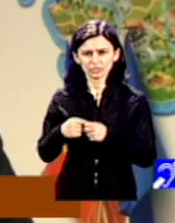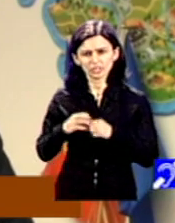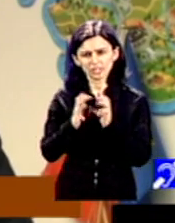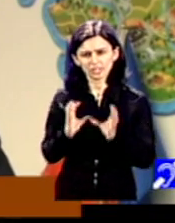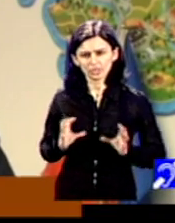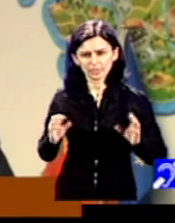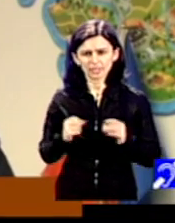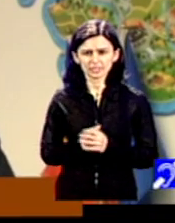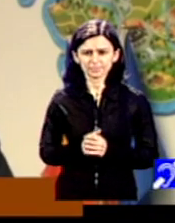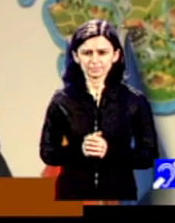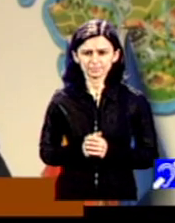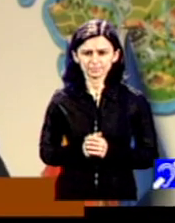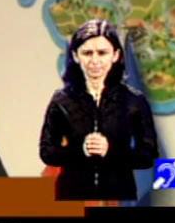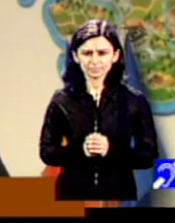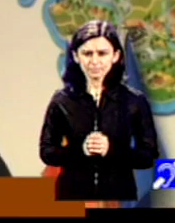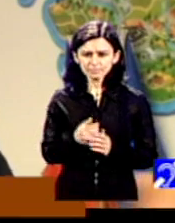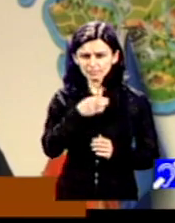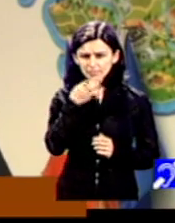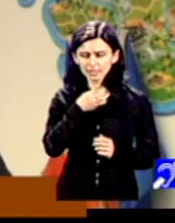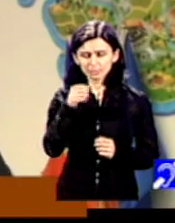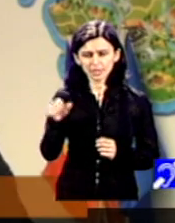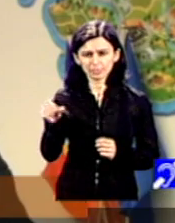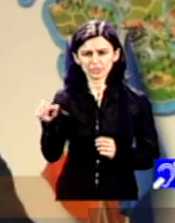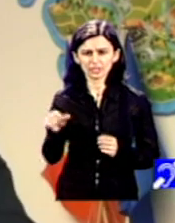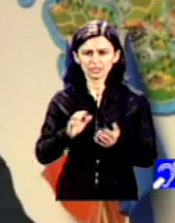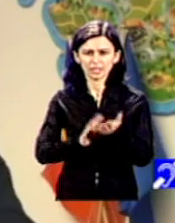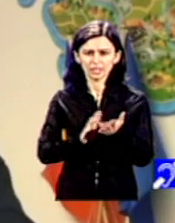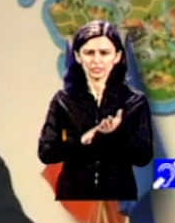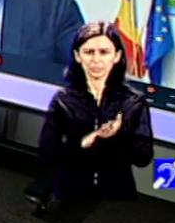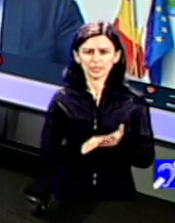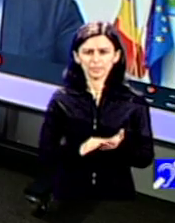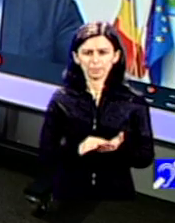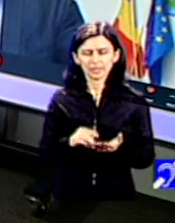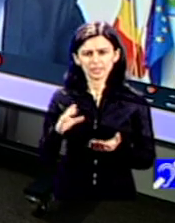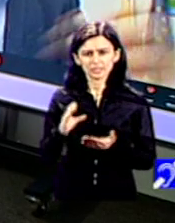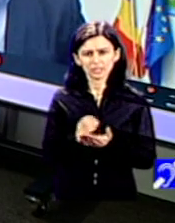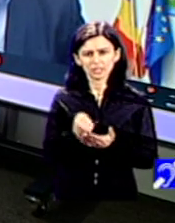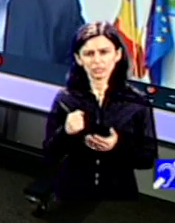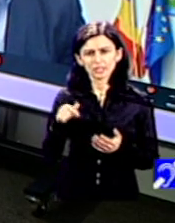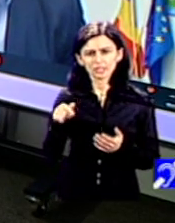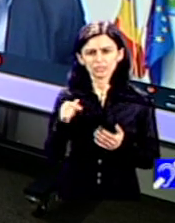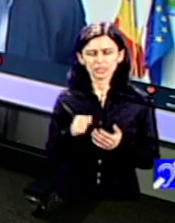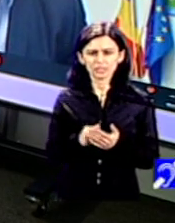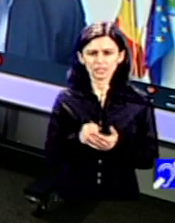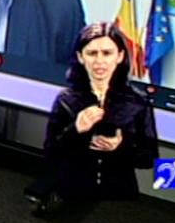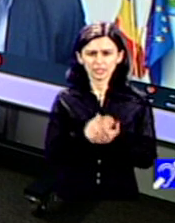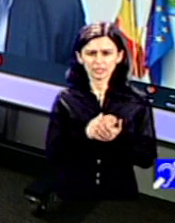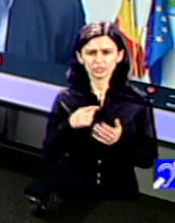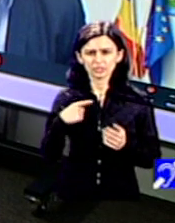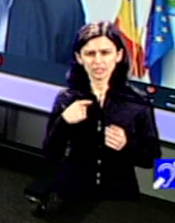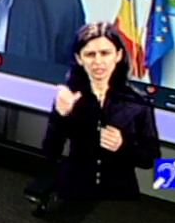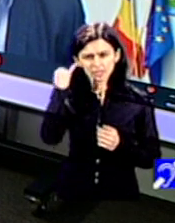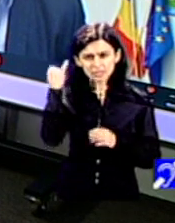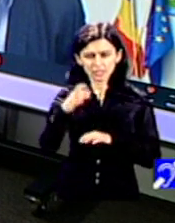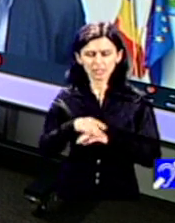același timp. Spuneam, le spuneam telespectatorilor noștri despre faptul că ați luat această poziție, sunteți co-inițiator al acestui